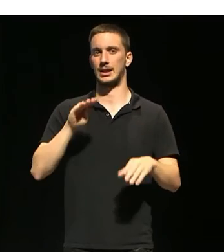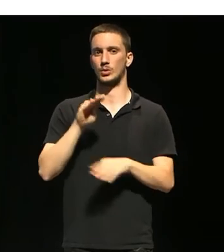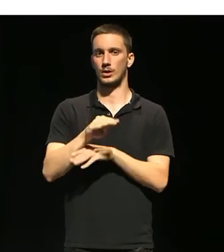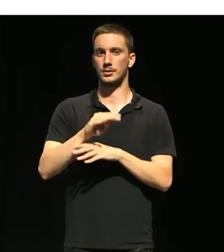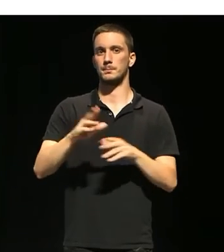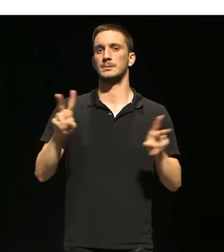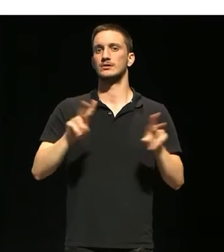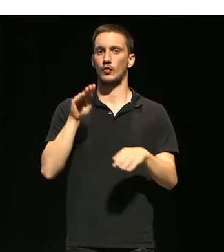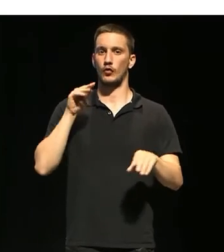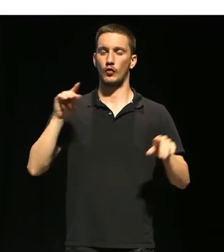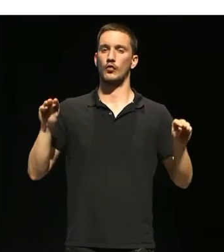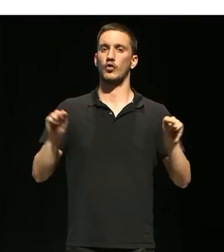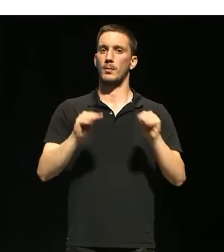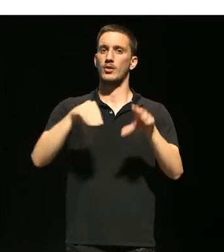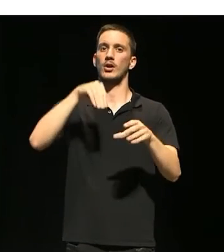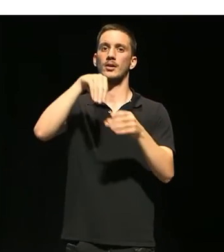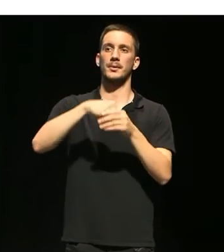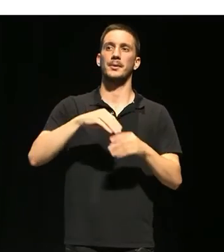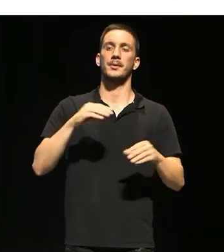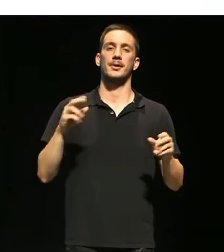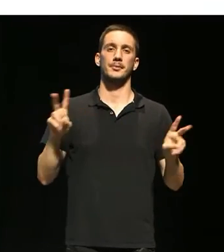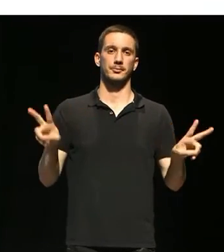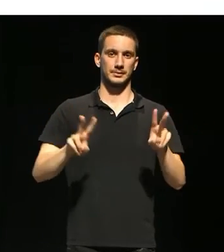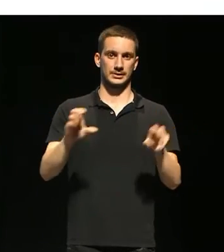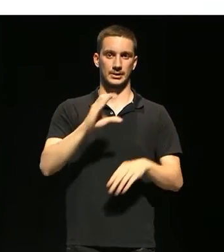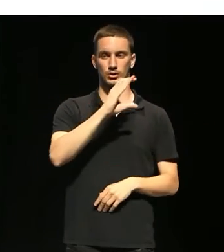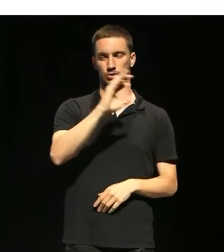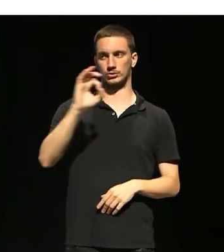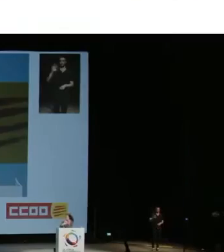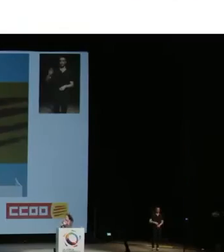la formació, visca les Comissions Obreres. Gràcies.